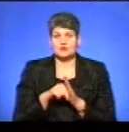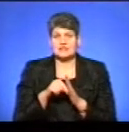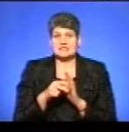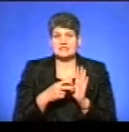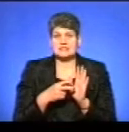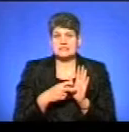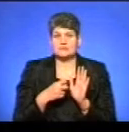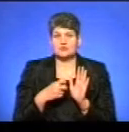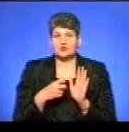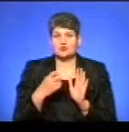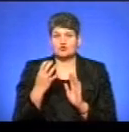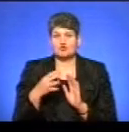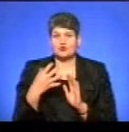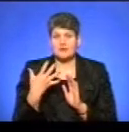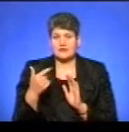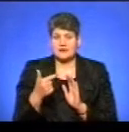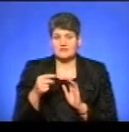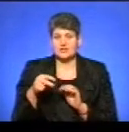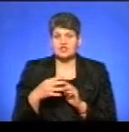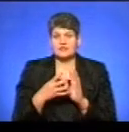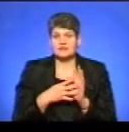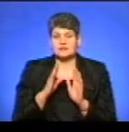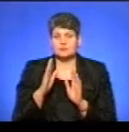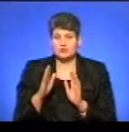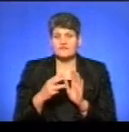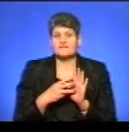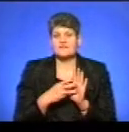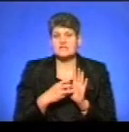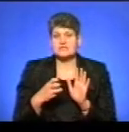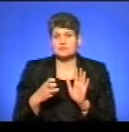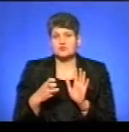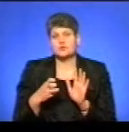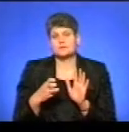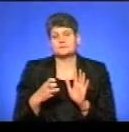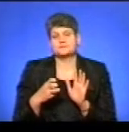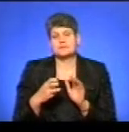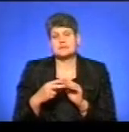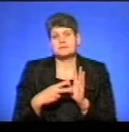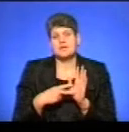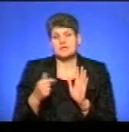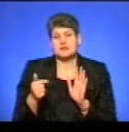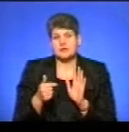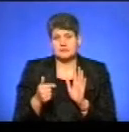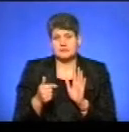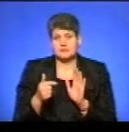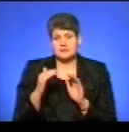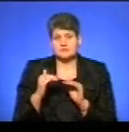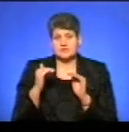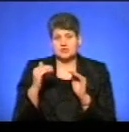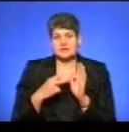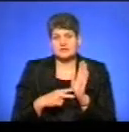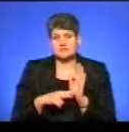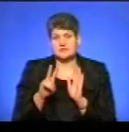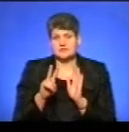745 гривень. На 2019 рік він буде складати 817 гривень, тобто ріст на 72